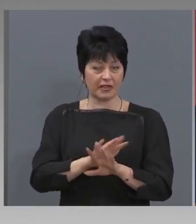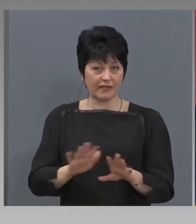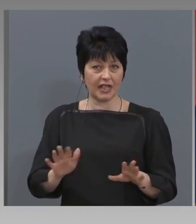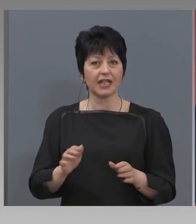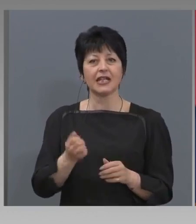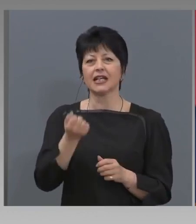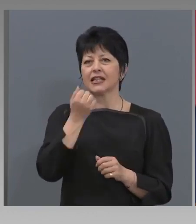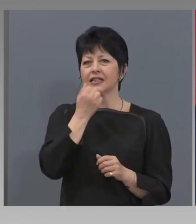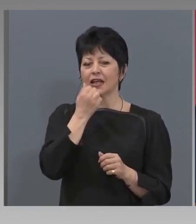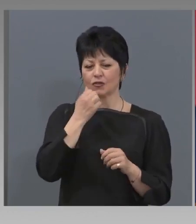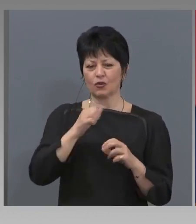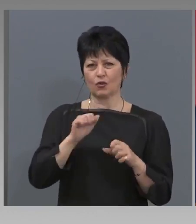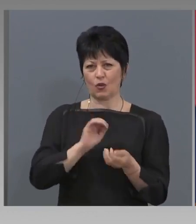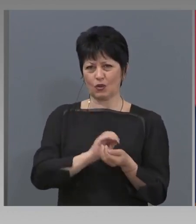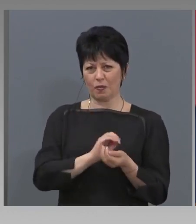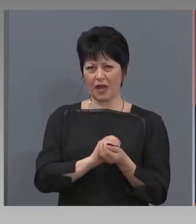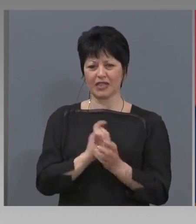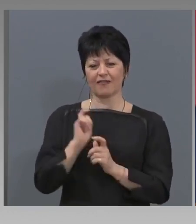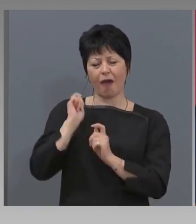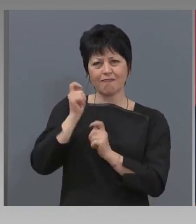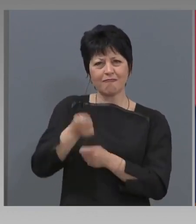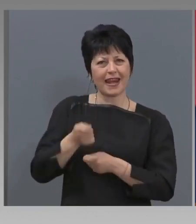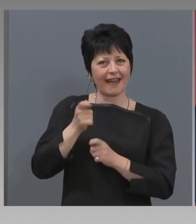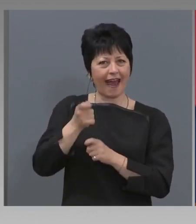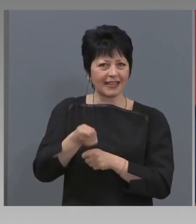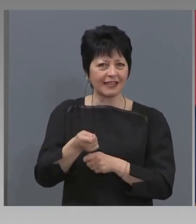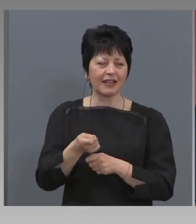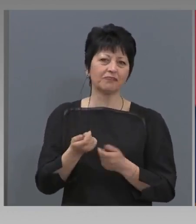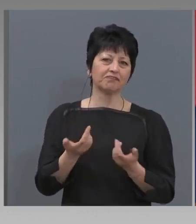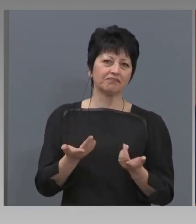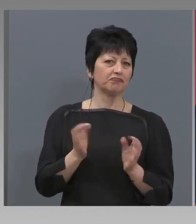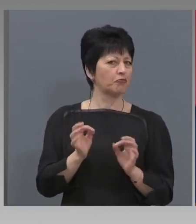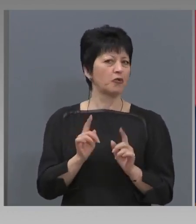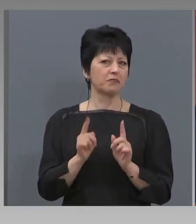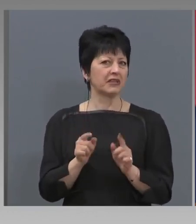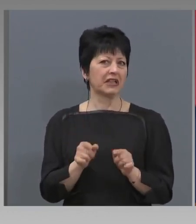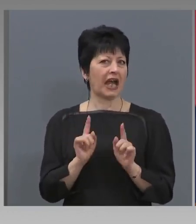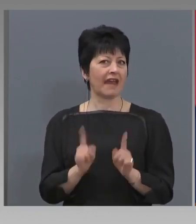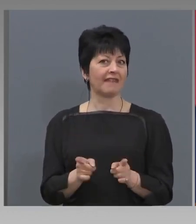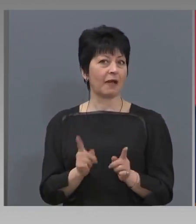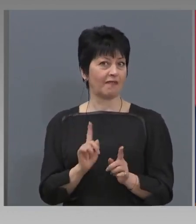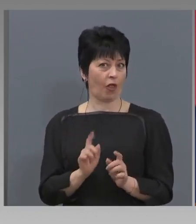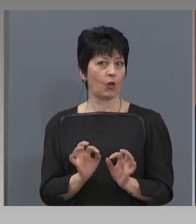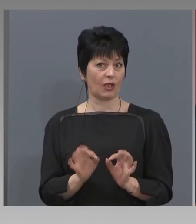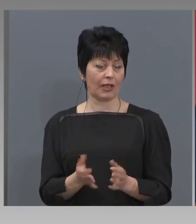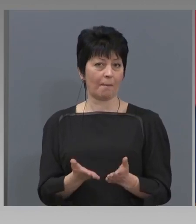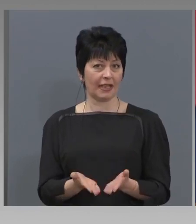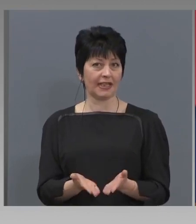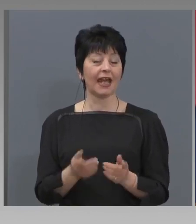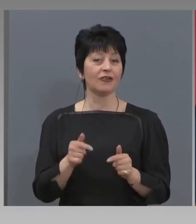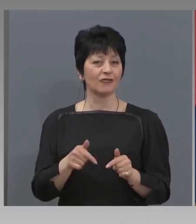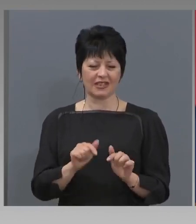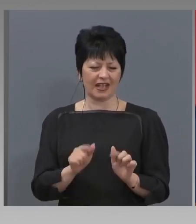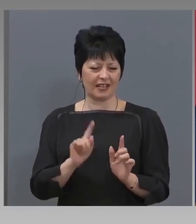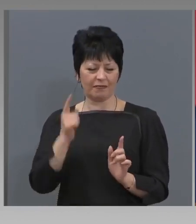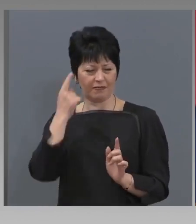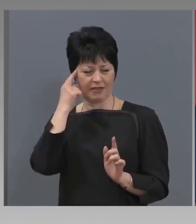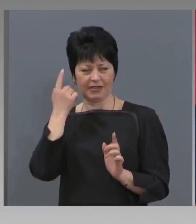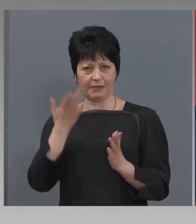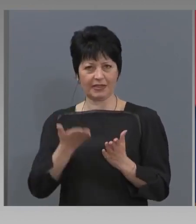гостопанската, бригадите и така нататък. Може и правилно да е било. Не мие това мисълта в момента.